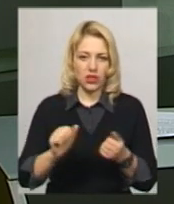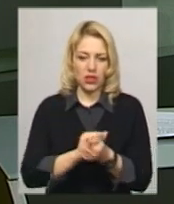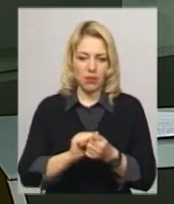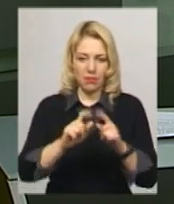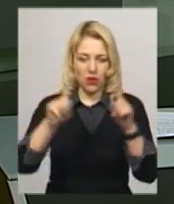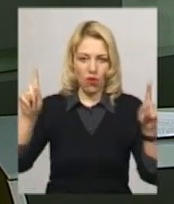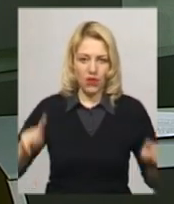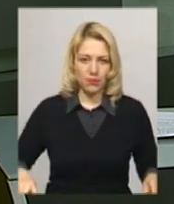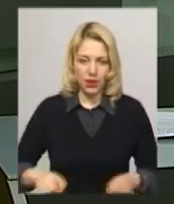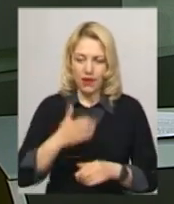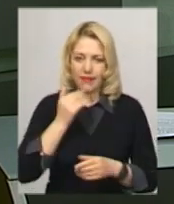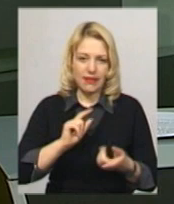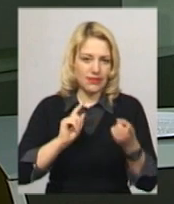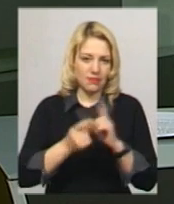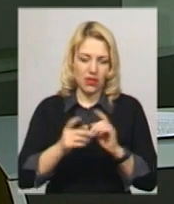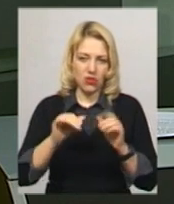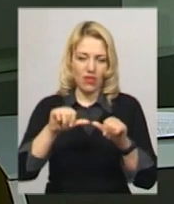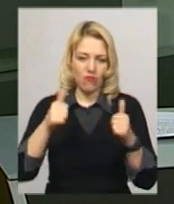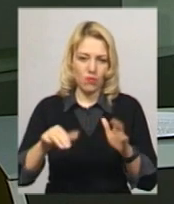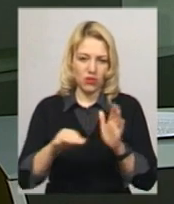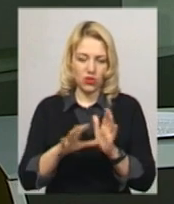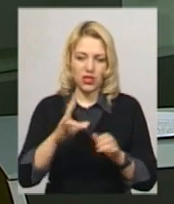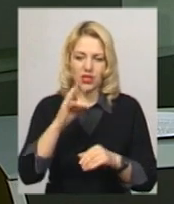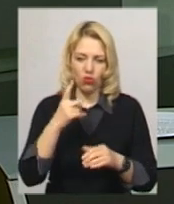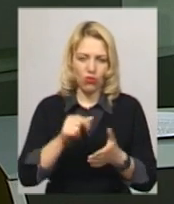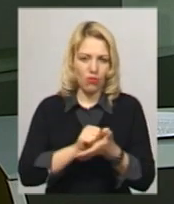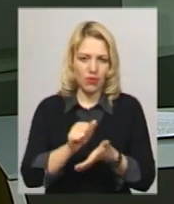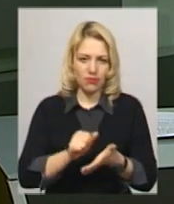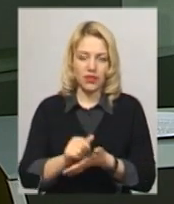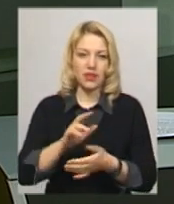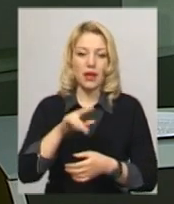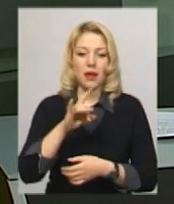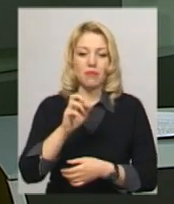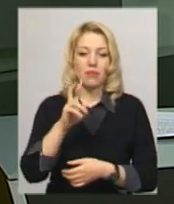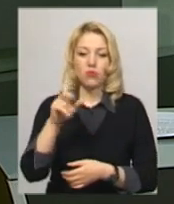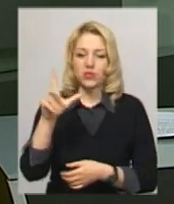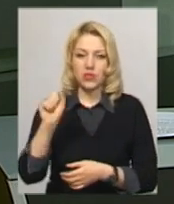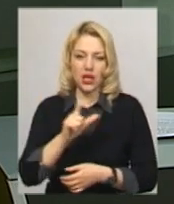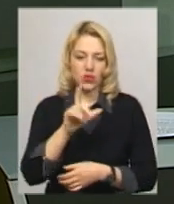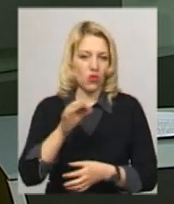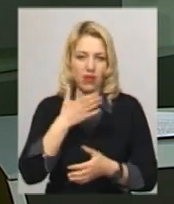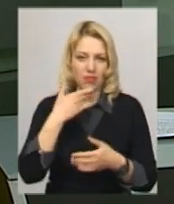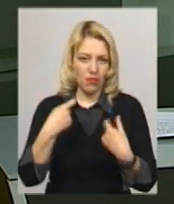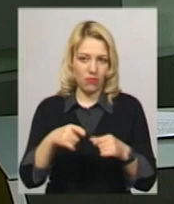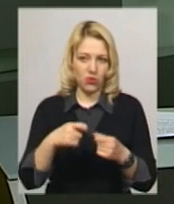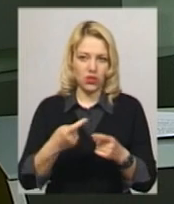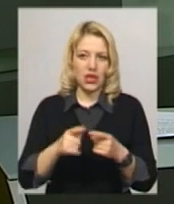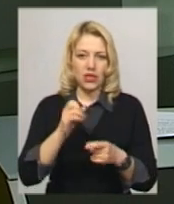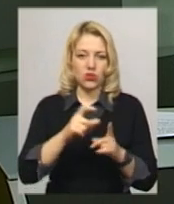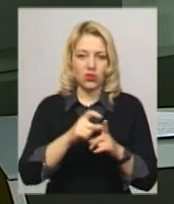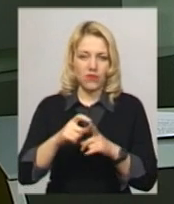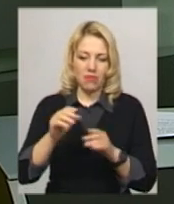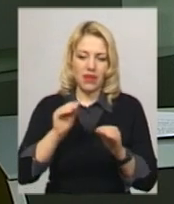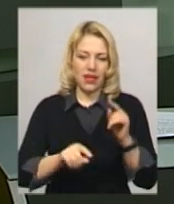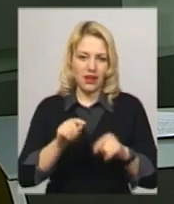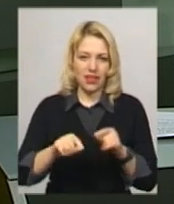не змінює формат на електронний. А ще жодного примірника «Прибузької зорі» ми не знайдете у вільному продажі. За словами редактора, газету